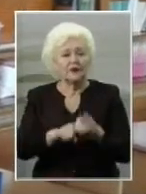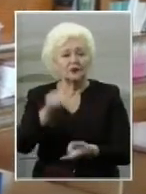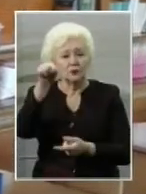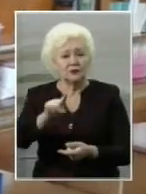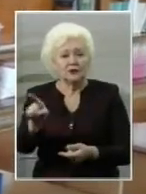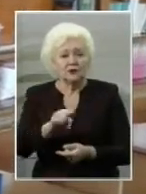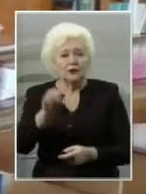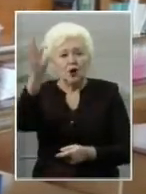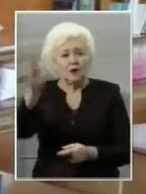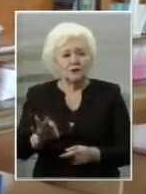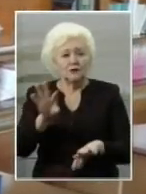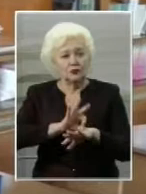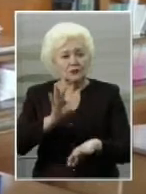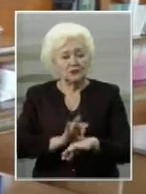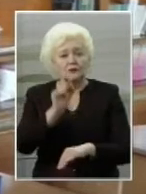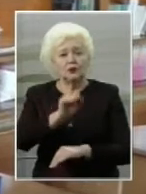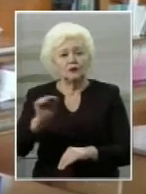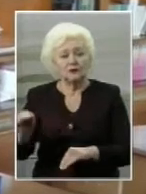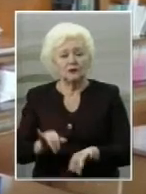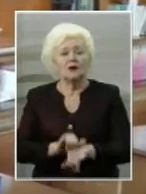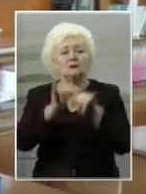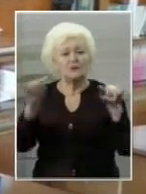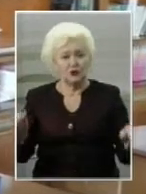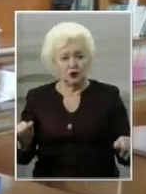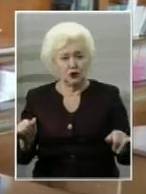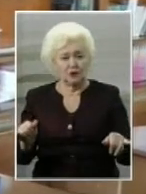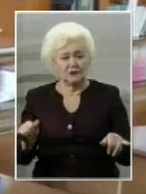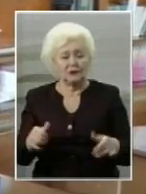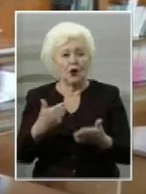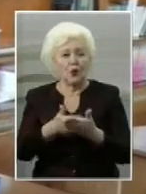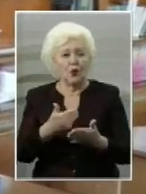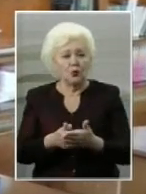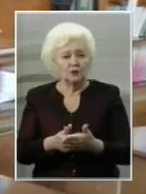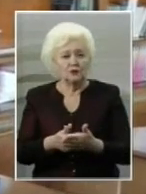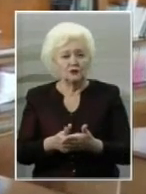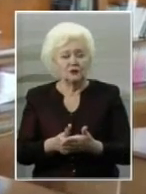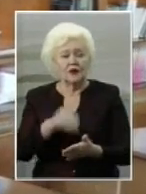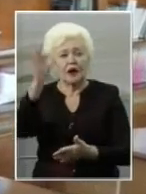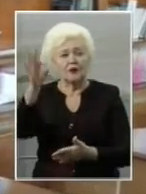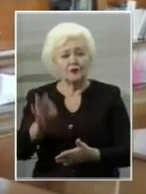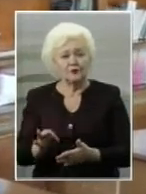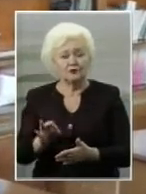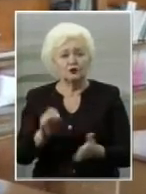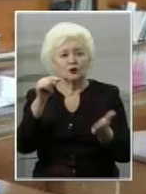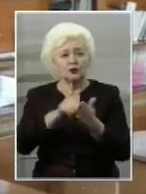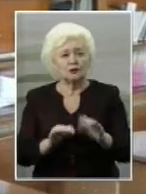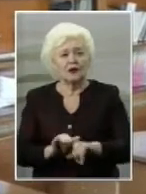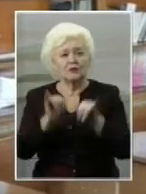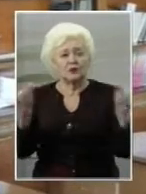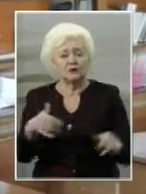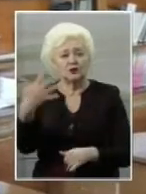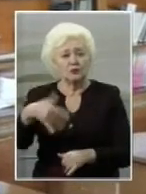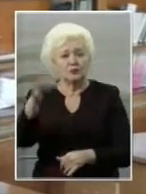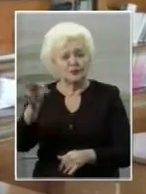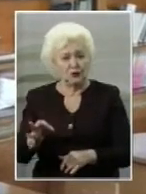що відсоток захворюваних дітей збільшувався. Отже, відсоток почав перевищувати 50.